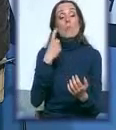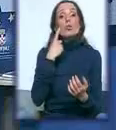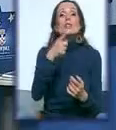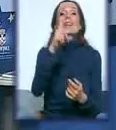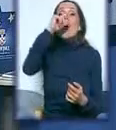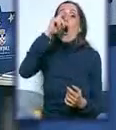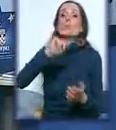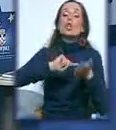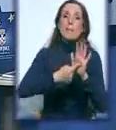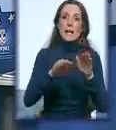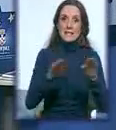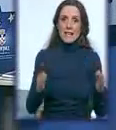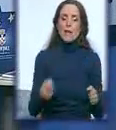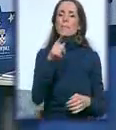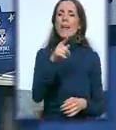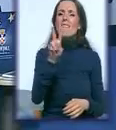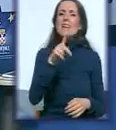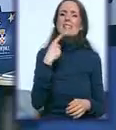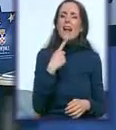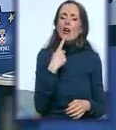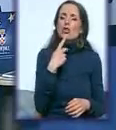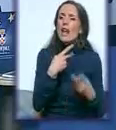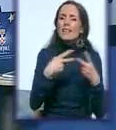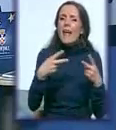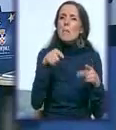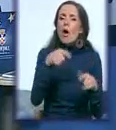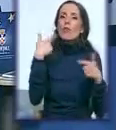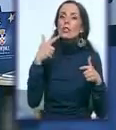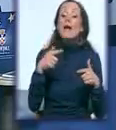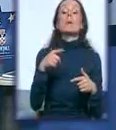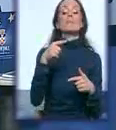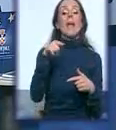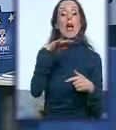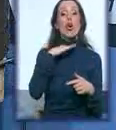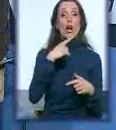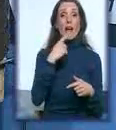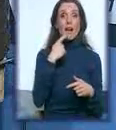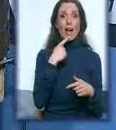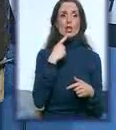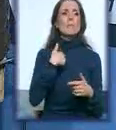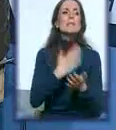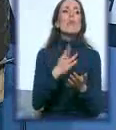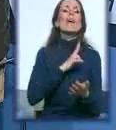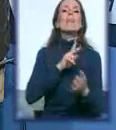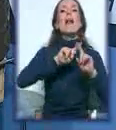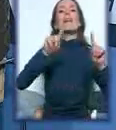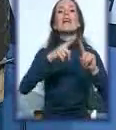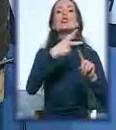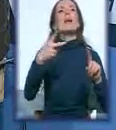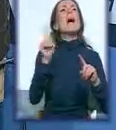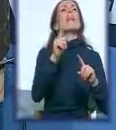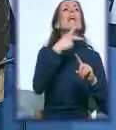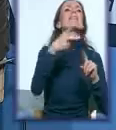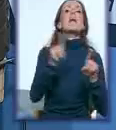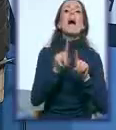što osprekidamo. Tema ovog sajma je? Vidite, ako mi stalno smo imali različite teme, ne mislim tema, više kao logo